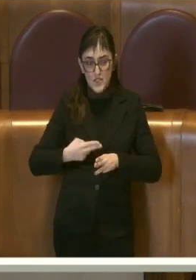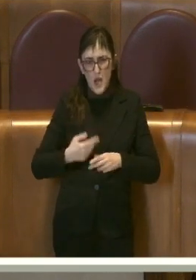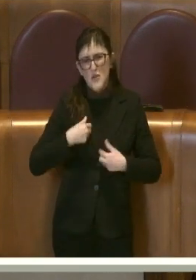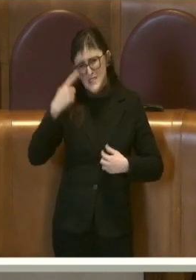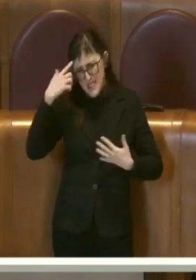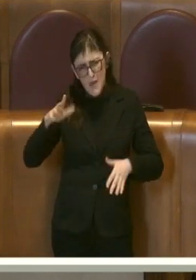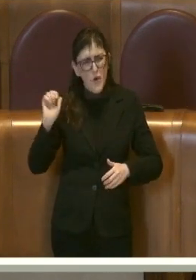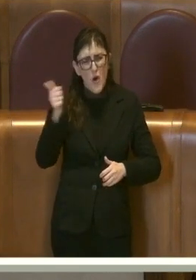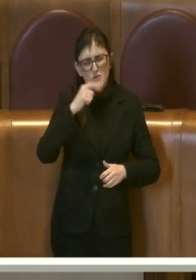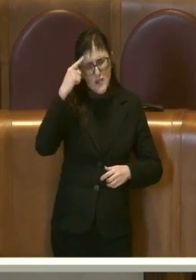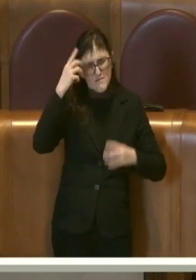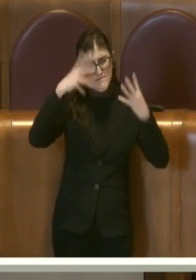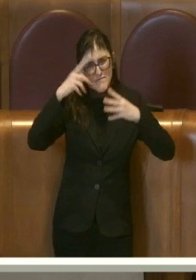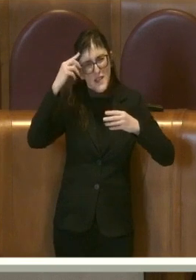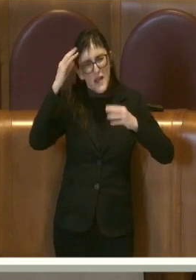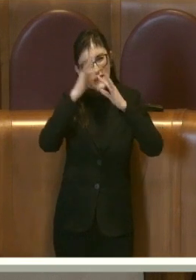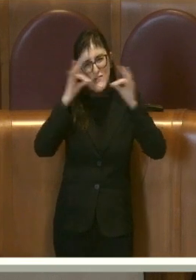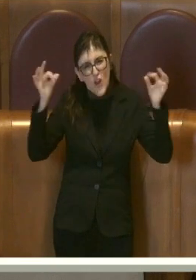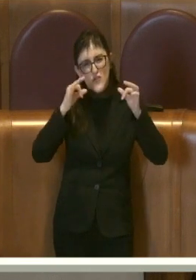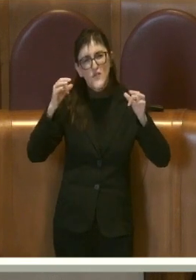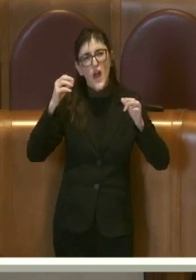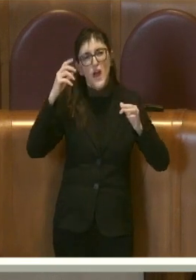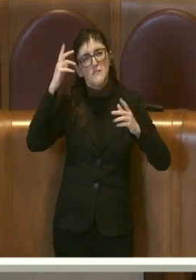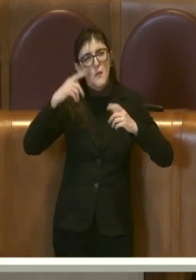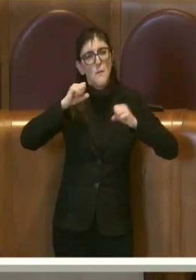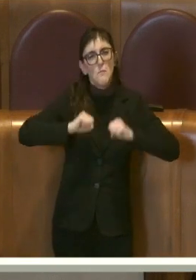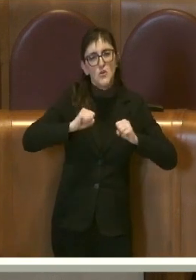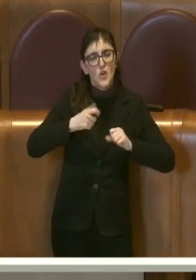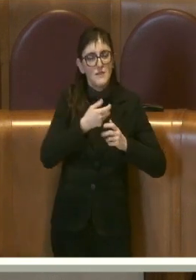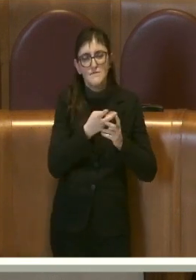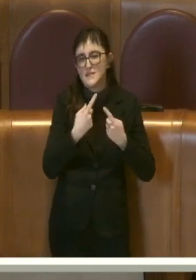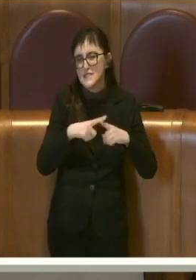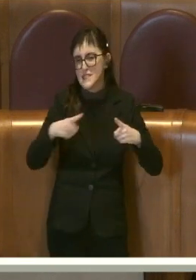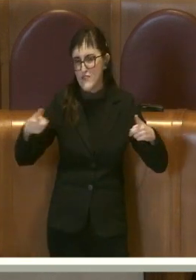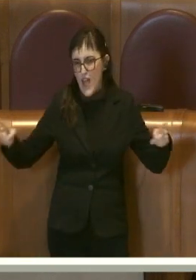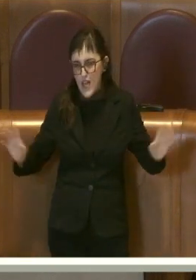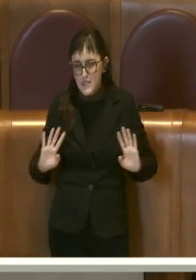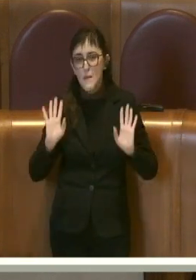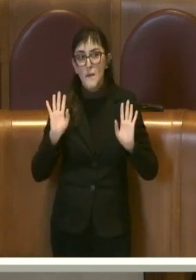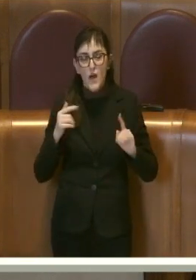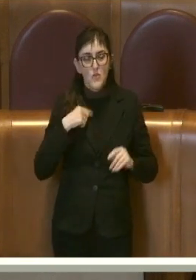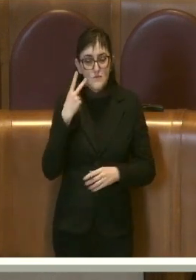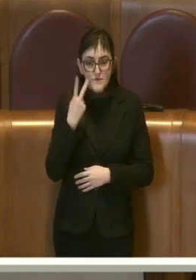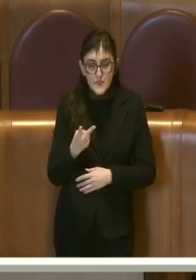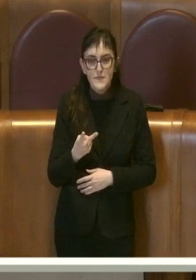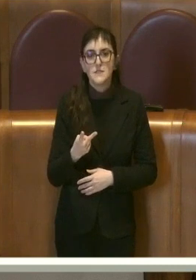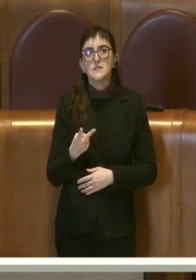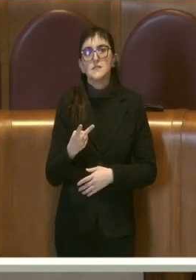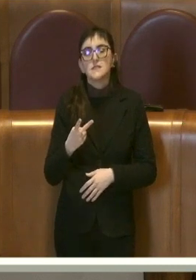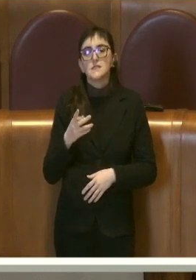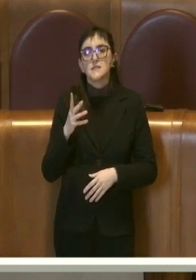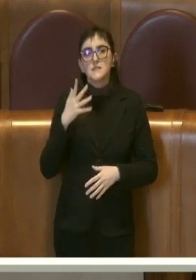posizioni. Noi abbiamo potuto constatare come il dramma della patologia